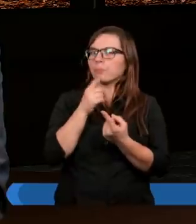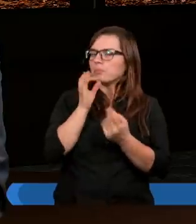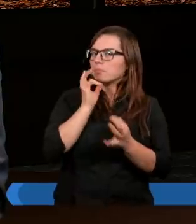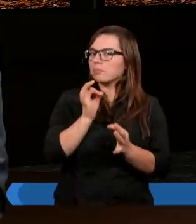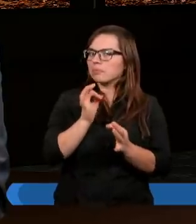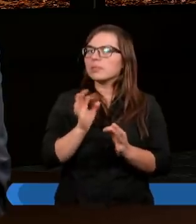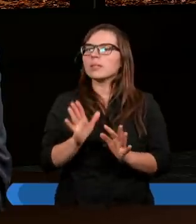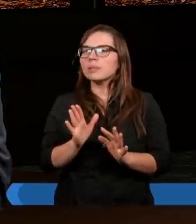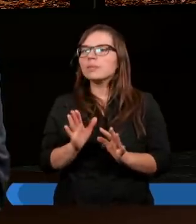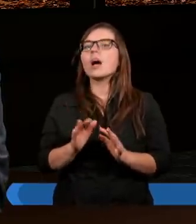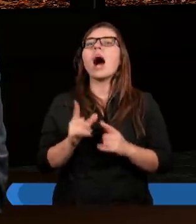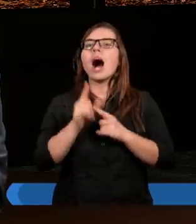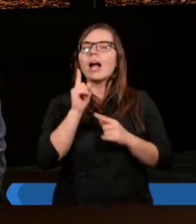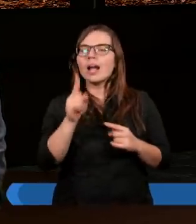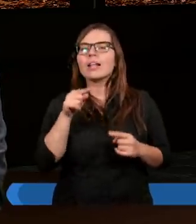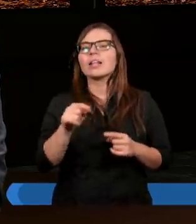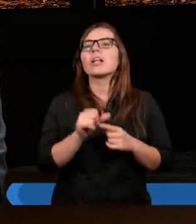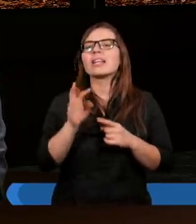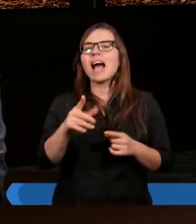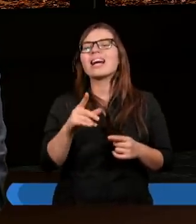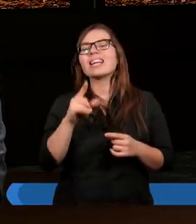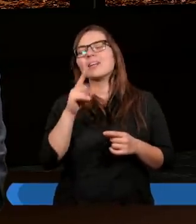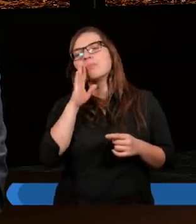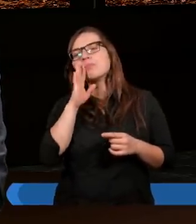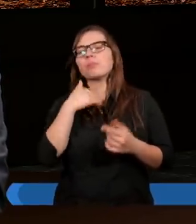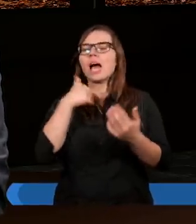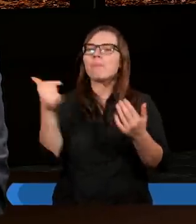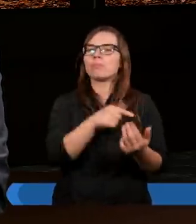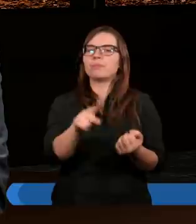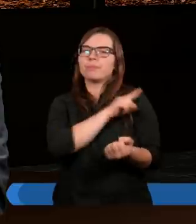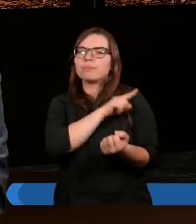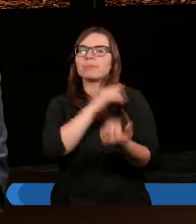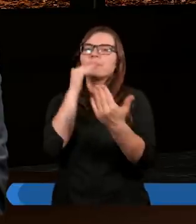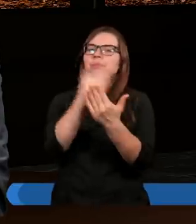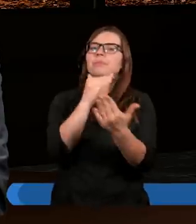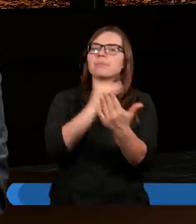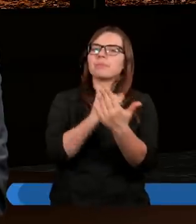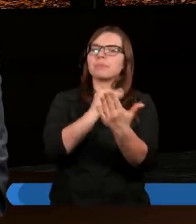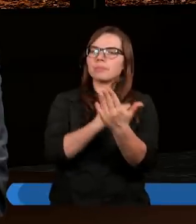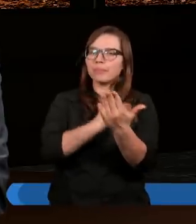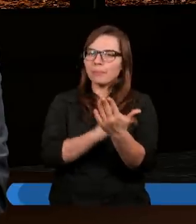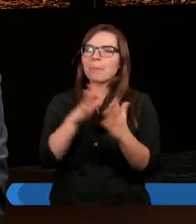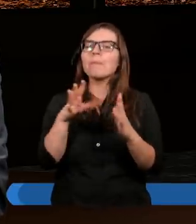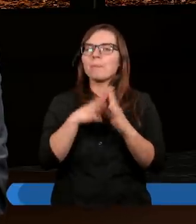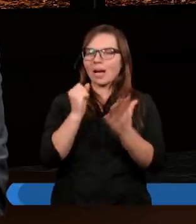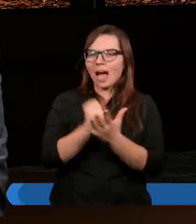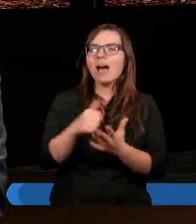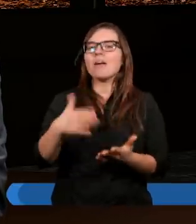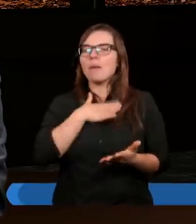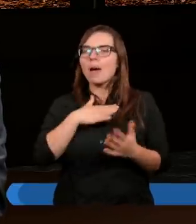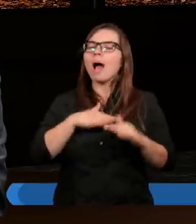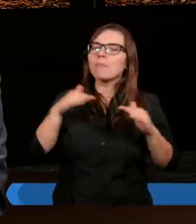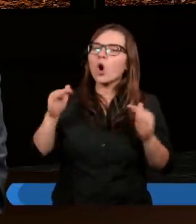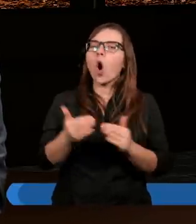Pod prawem, czyli to jest taki pręgierz. Muszę przestrzegać prawo, w związku z przestrzeganiem prawa mam z tego